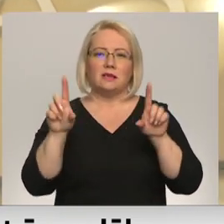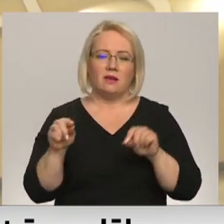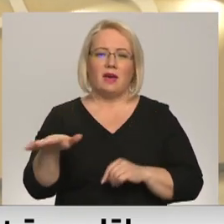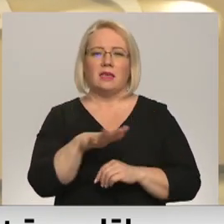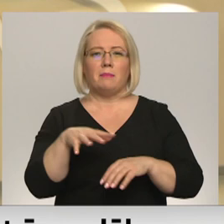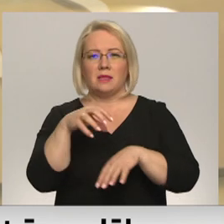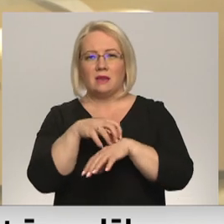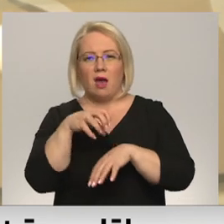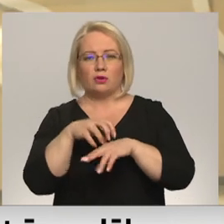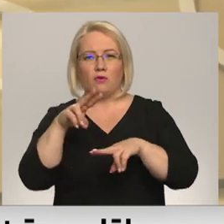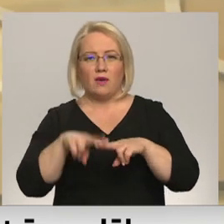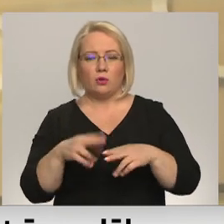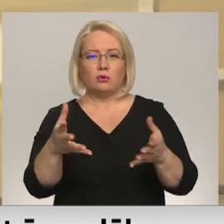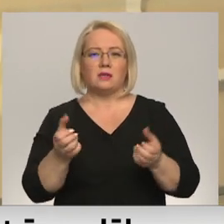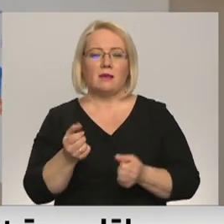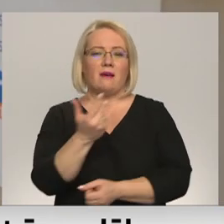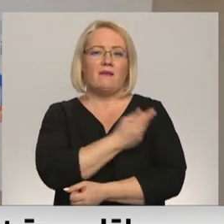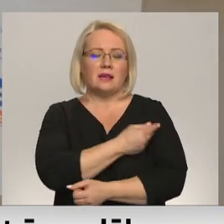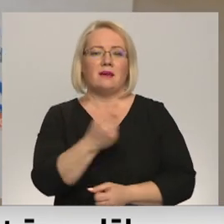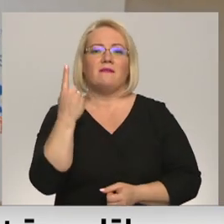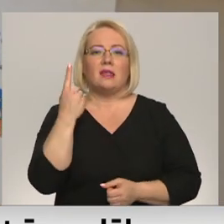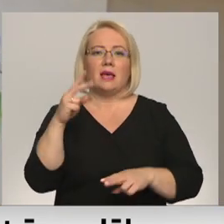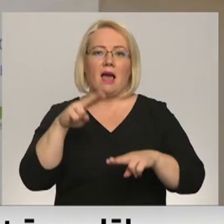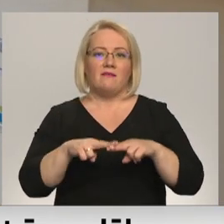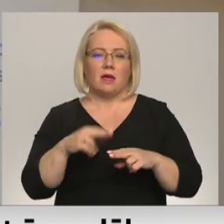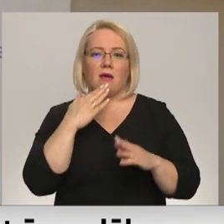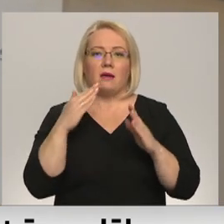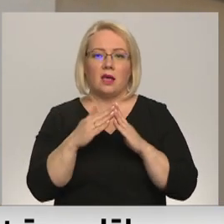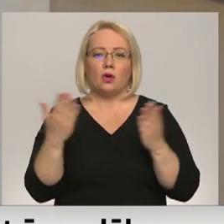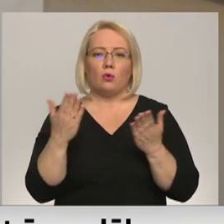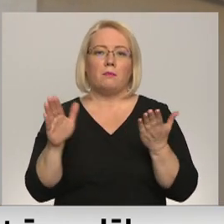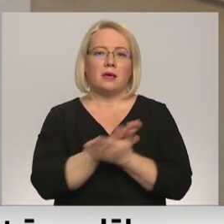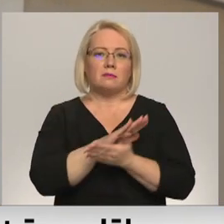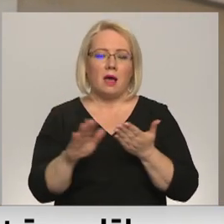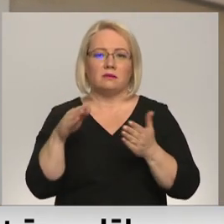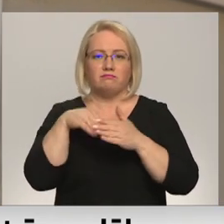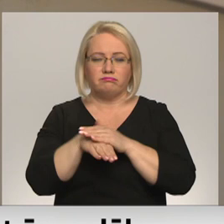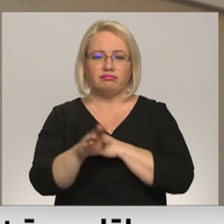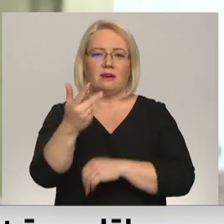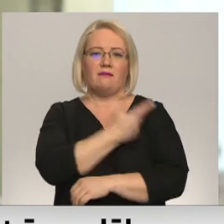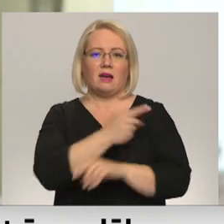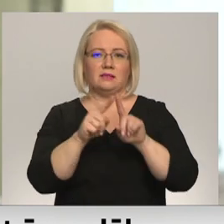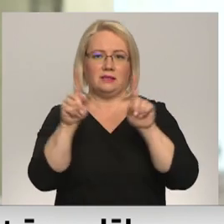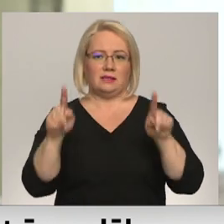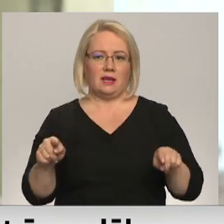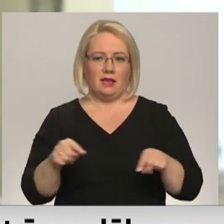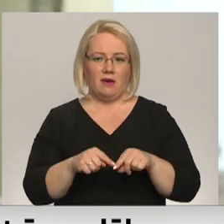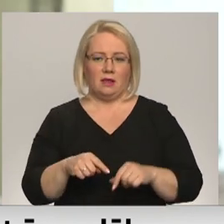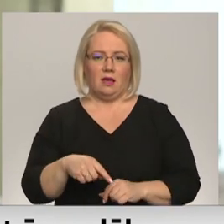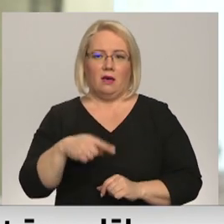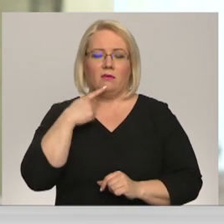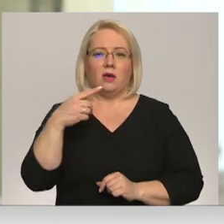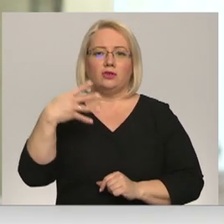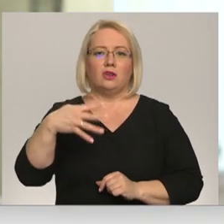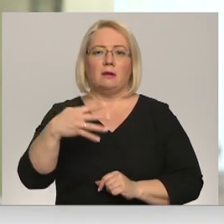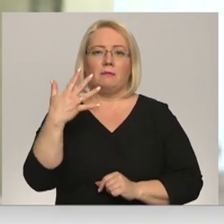praksis, kur saņemta vakcinācija, ir vienīgā vieta rēzeknē, kur bez maksas izdrukāt certifikātu. 45 cilvēki.